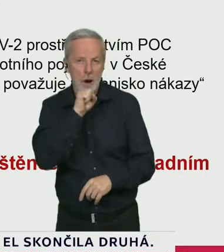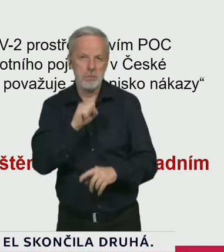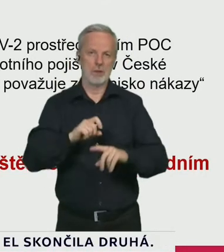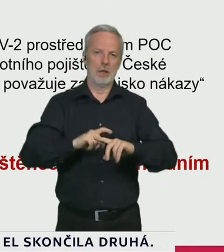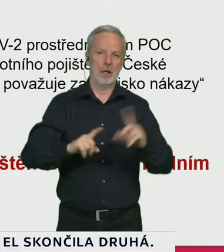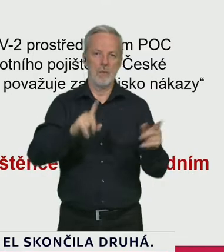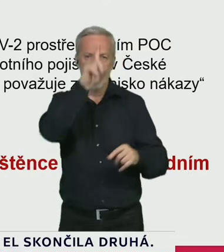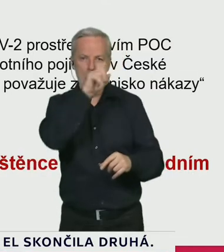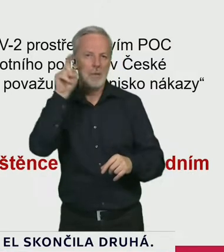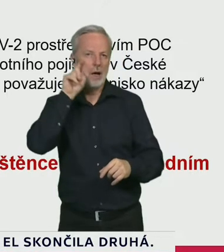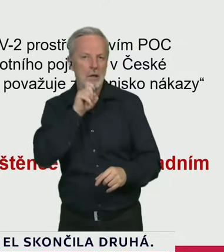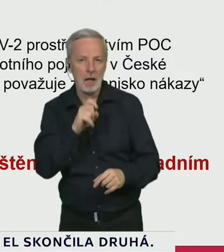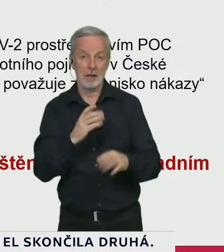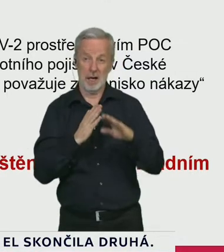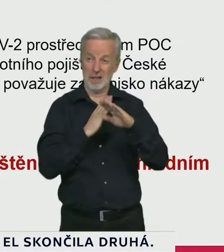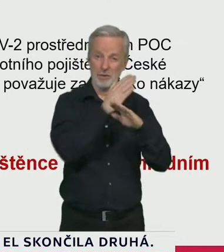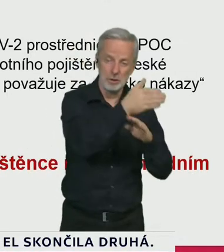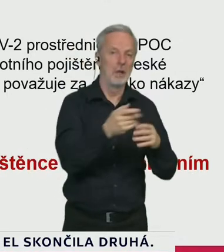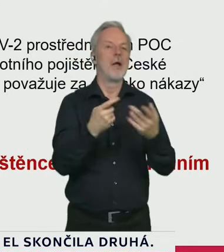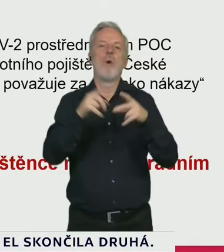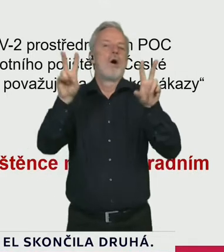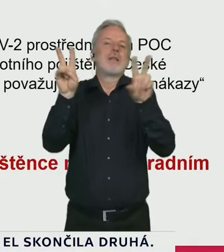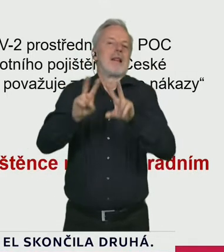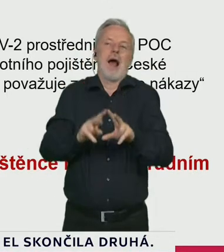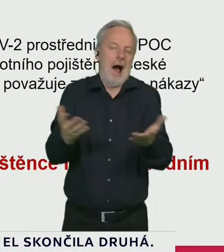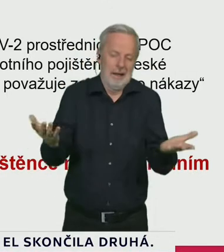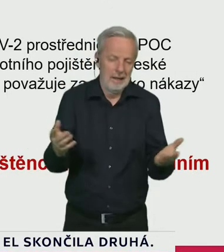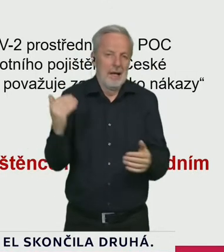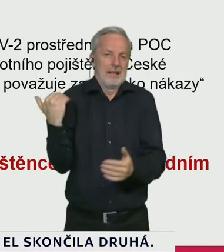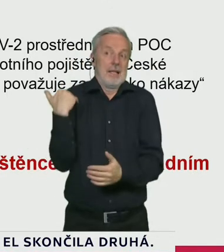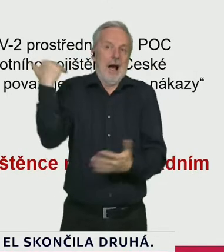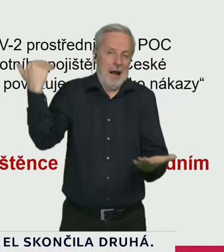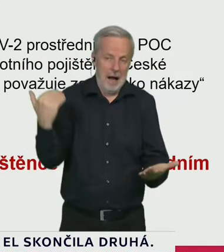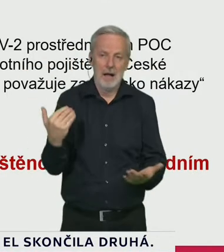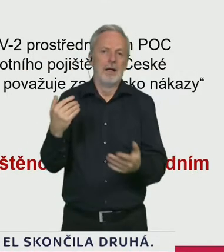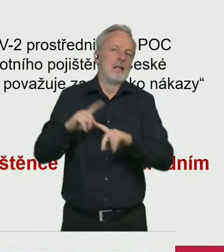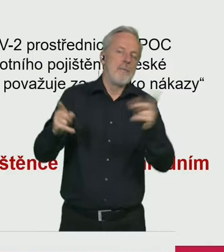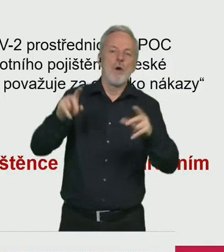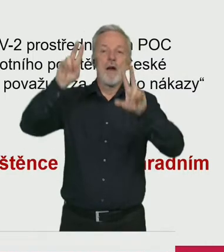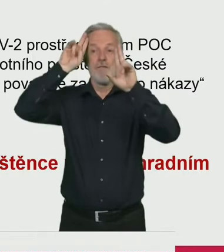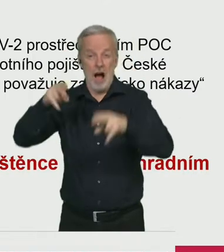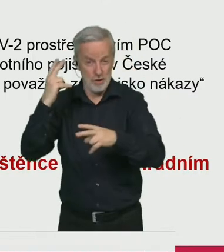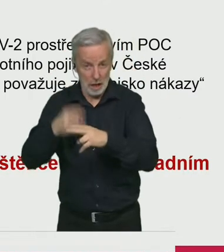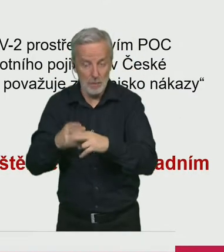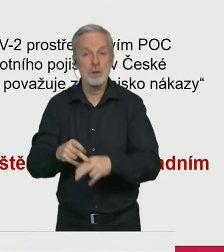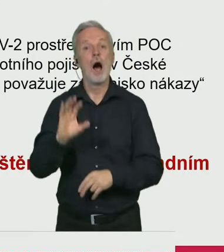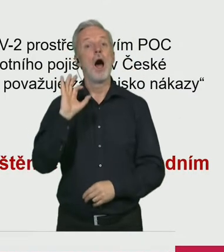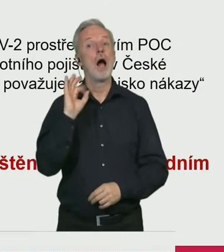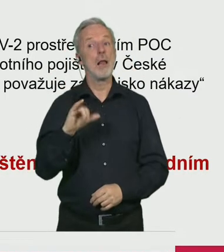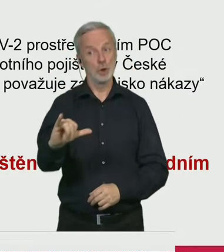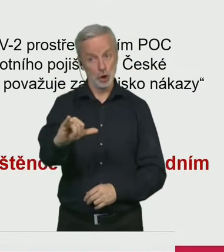s příbuznými, kteří jsou v seniorním věku a nebo to jsou vážně nemocní jedinci, tak je to příležitost